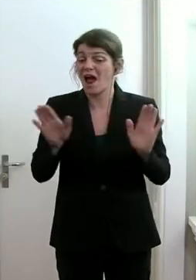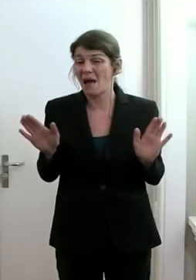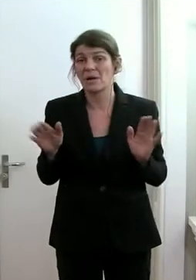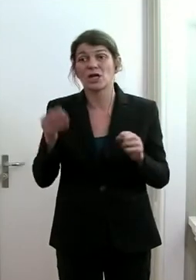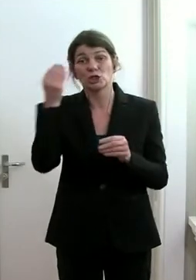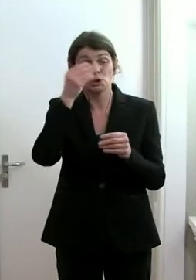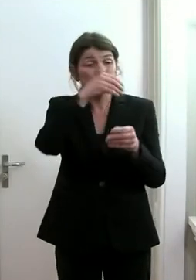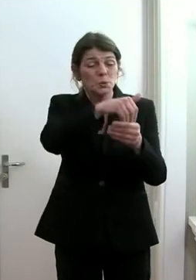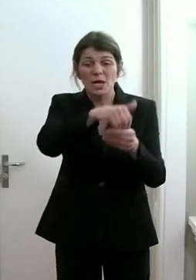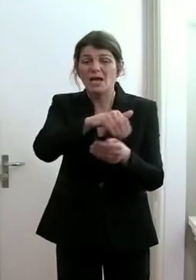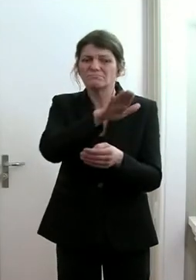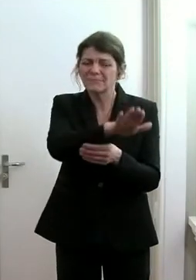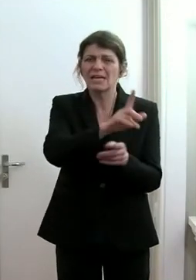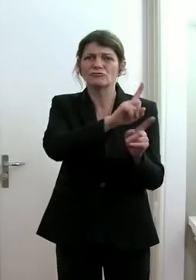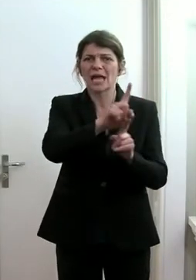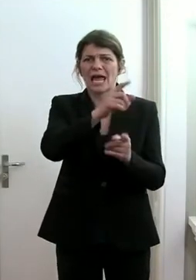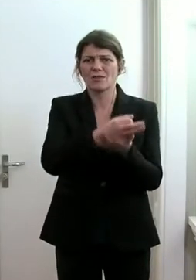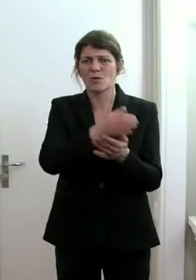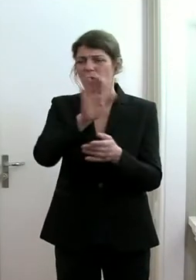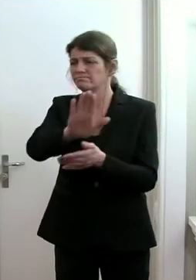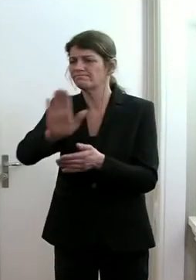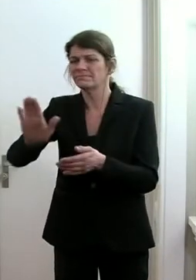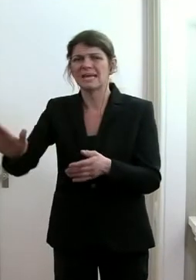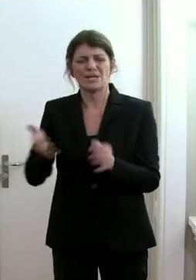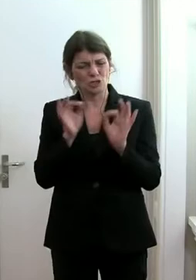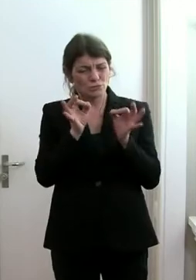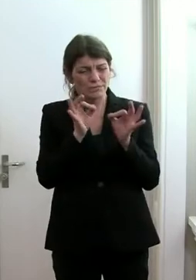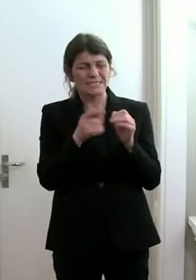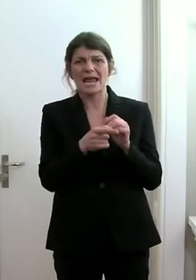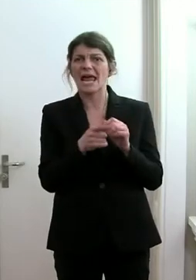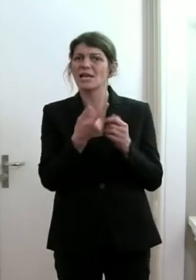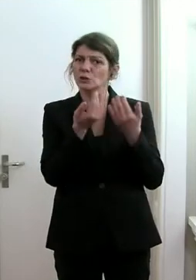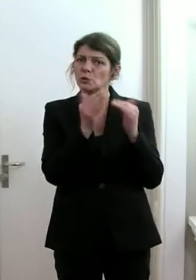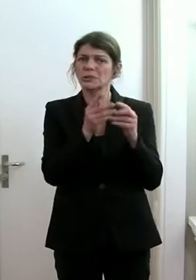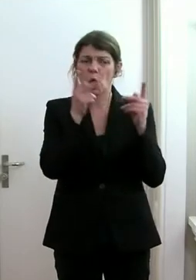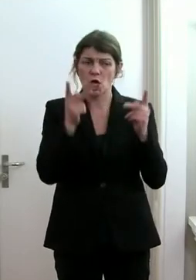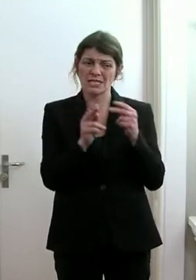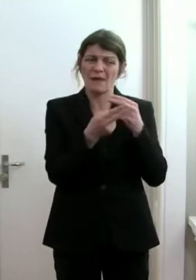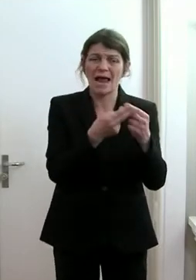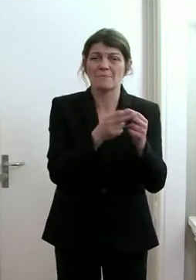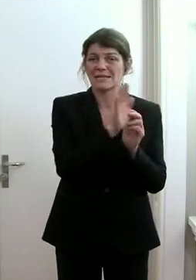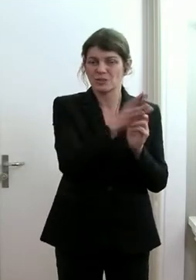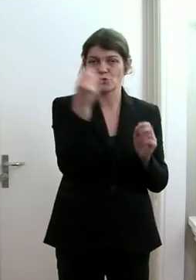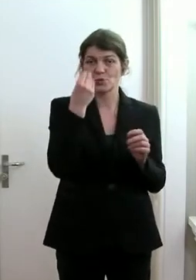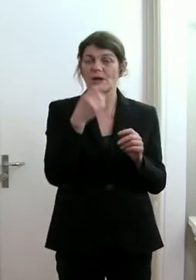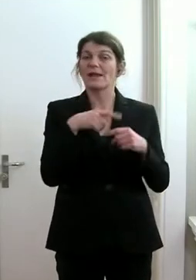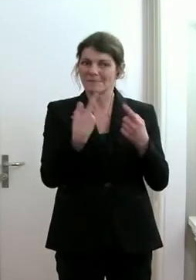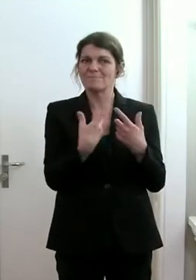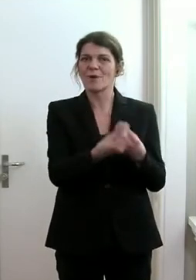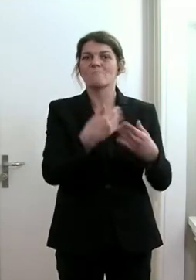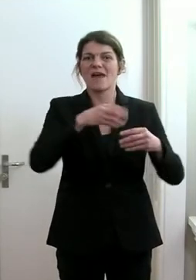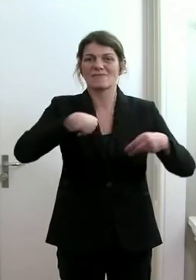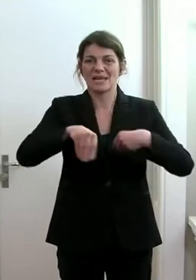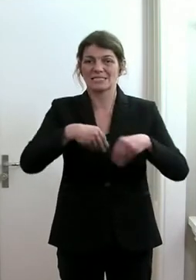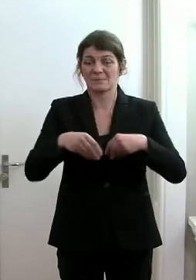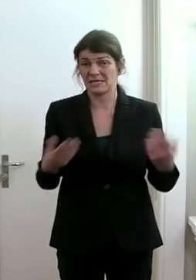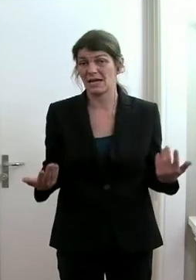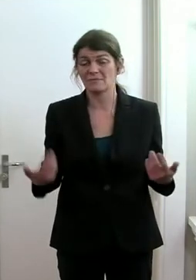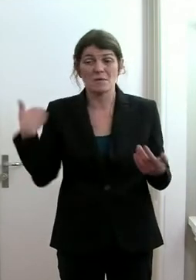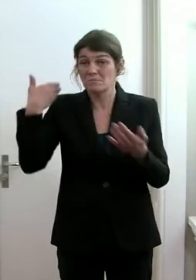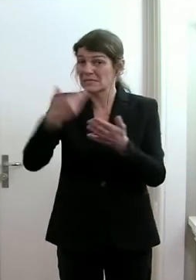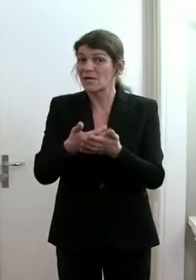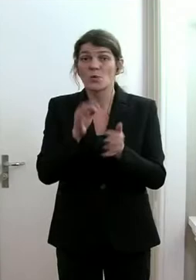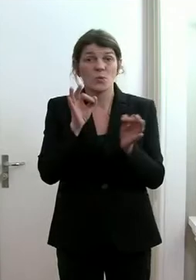nachher auf ihren Standort hin spezifische Schutzkonzepte und somit auch Flexibilität überlassen, sehr gut